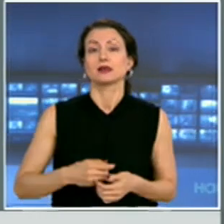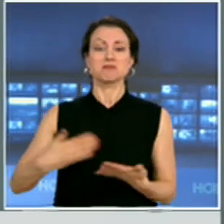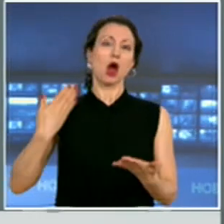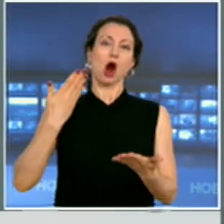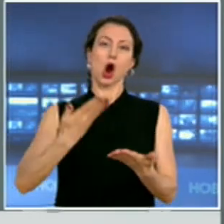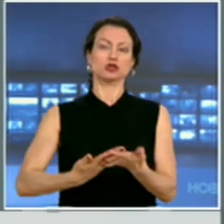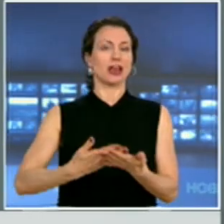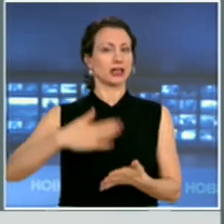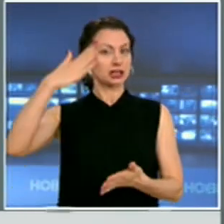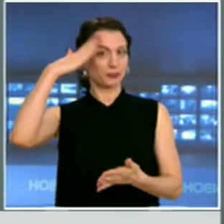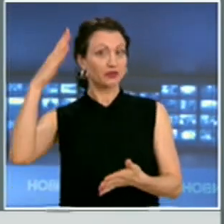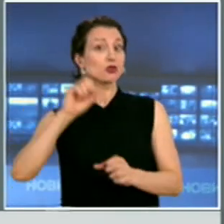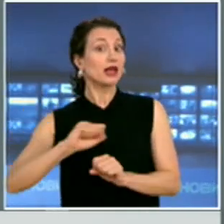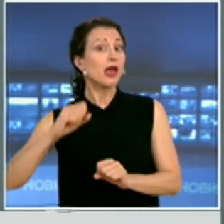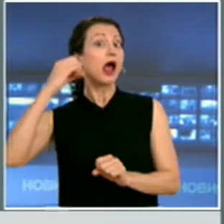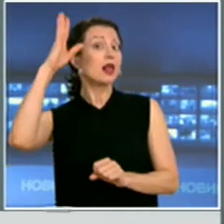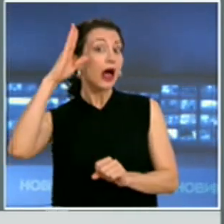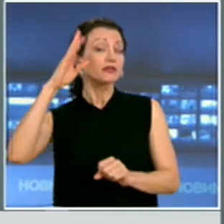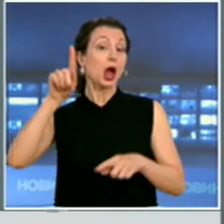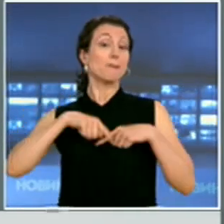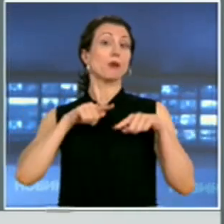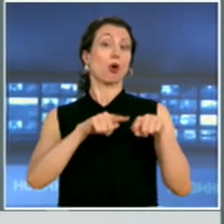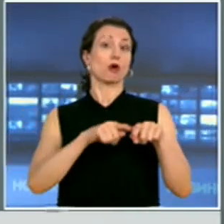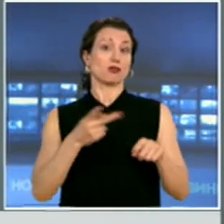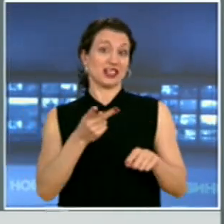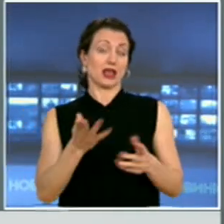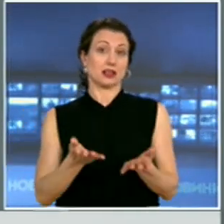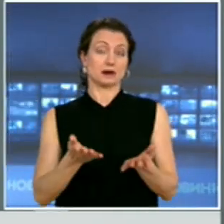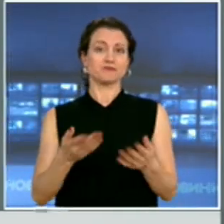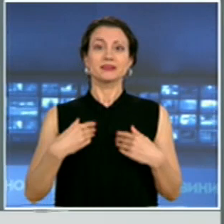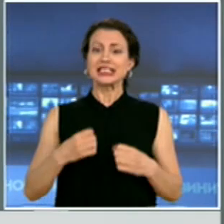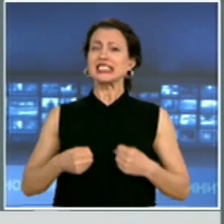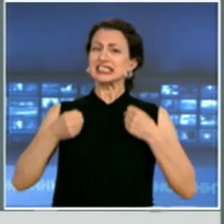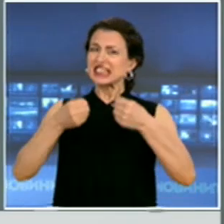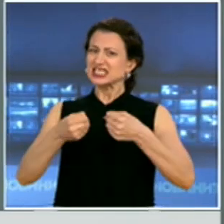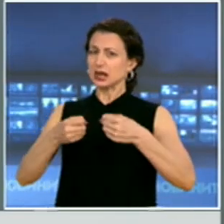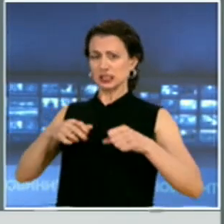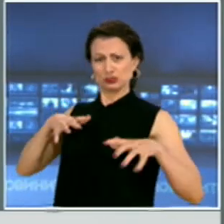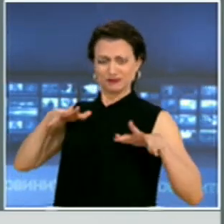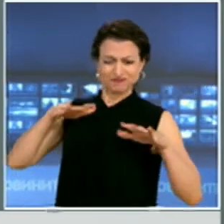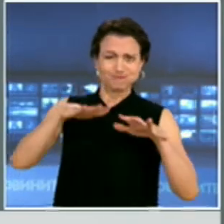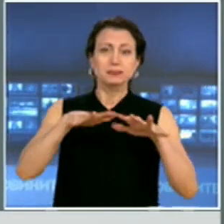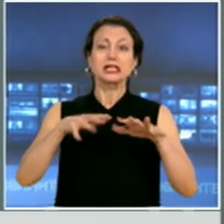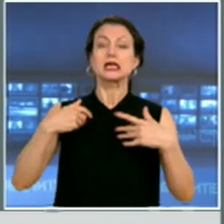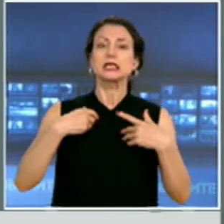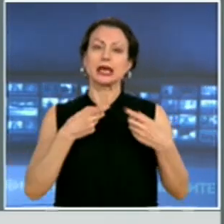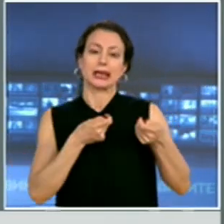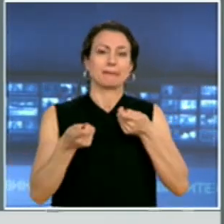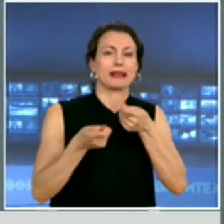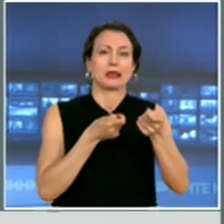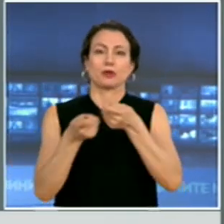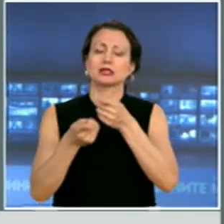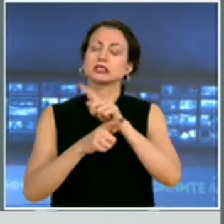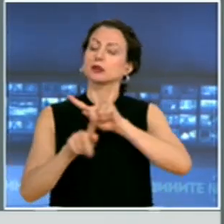правителството и главния прокурор. Насилието и манипулациите не могат да върнат дверете в двете